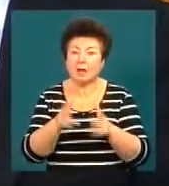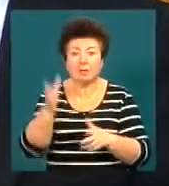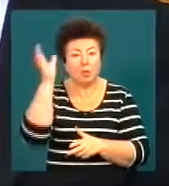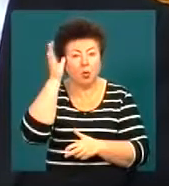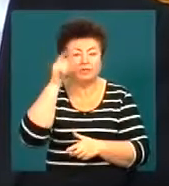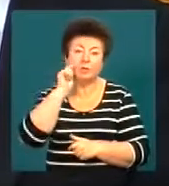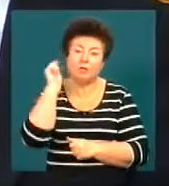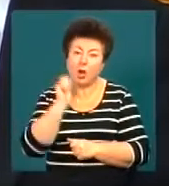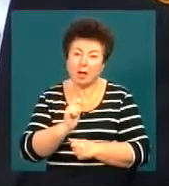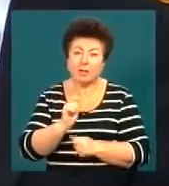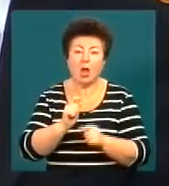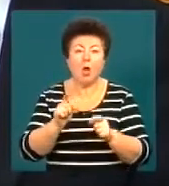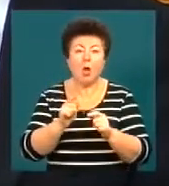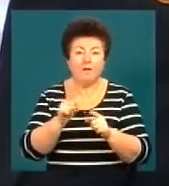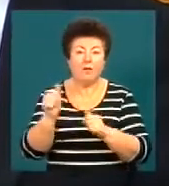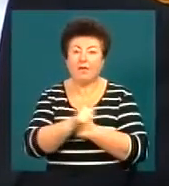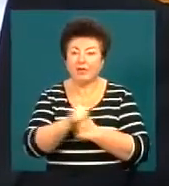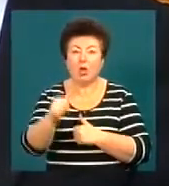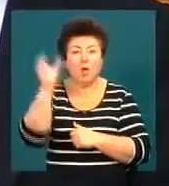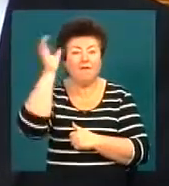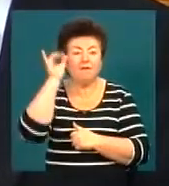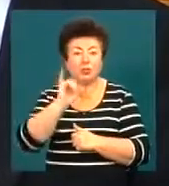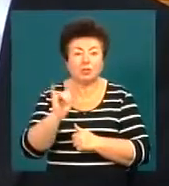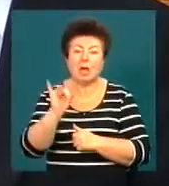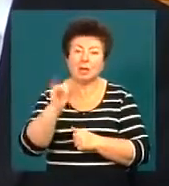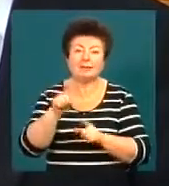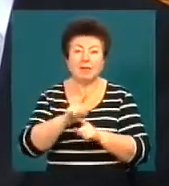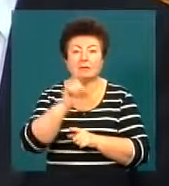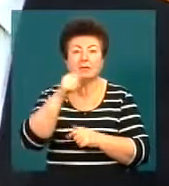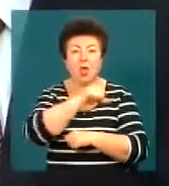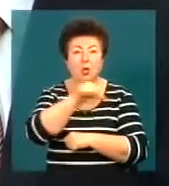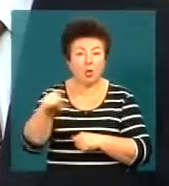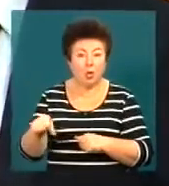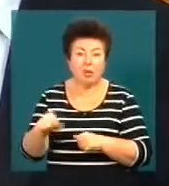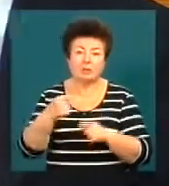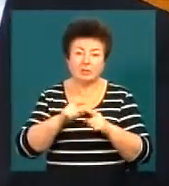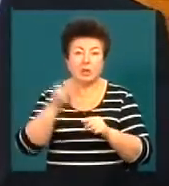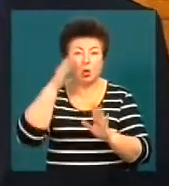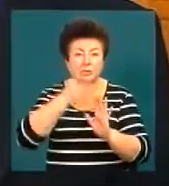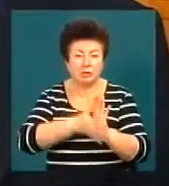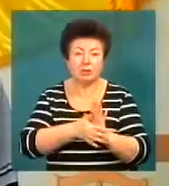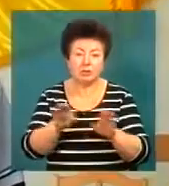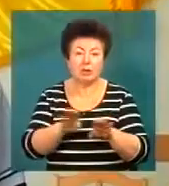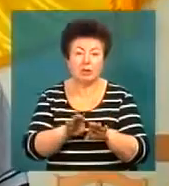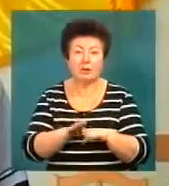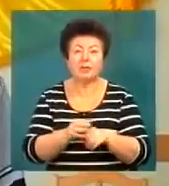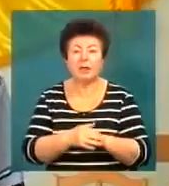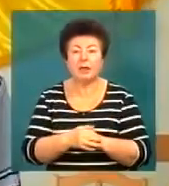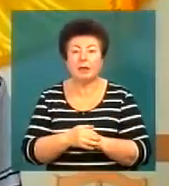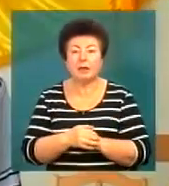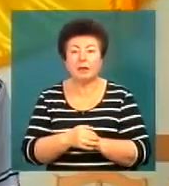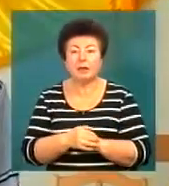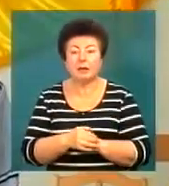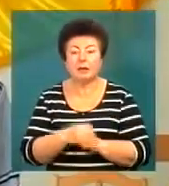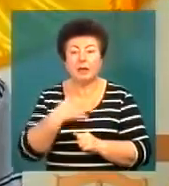науковцями в Україні в провідних вузах, в вищих навчальних закладах, так і за кордоном. Тобто це дослідження високого рівня. Ми створили,